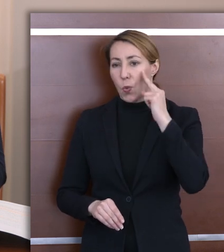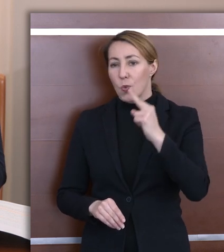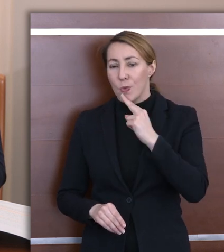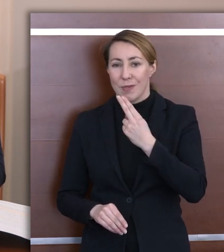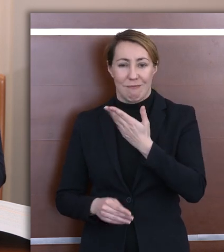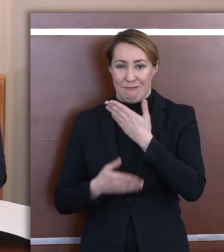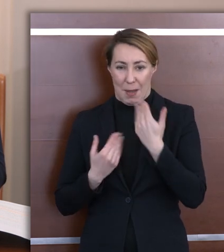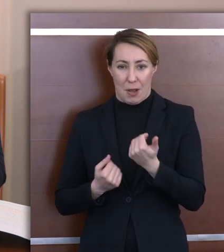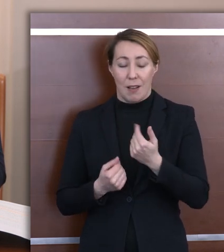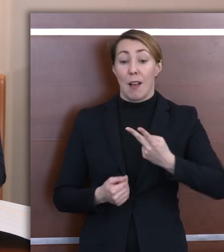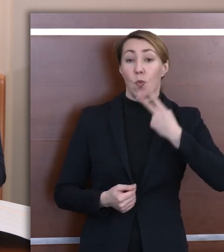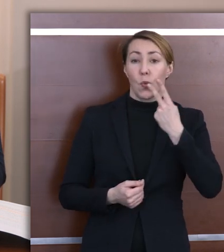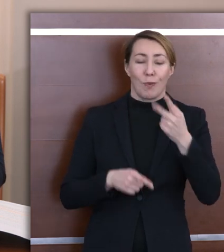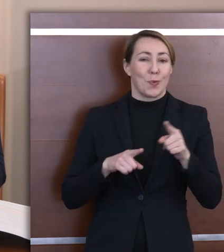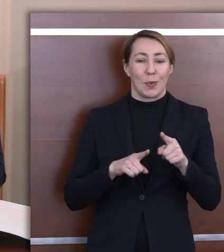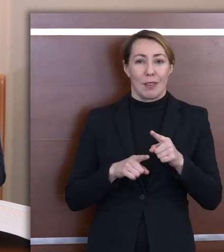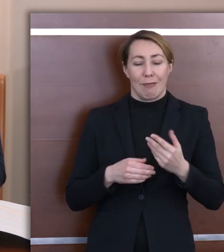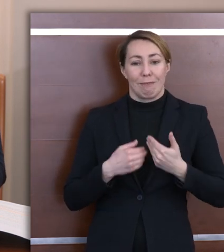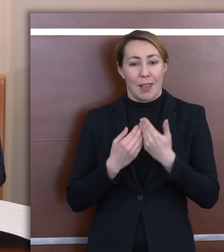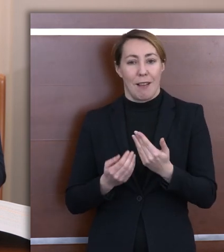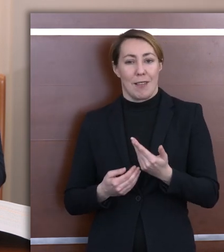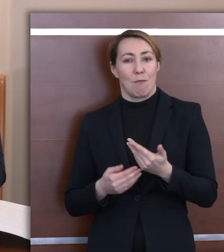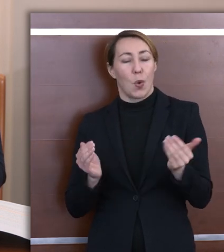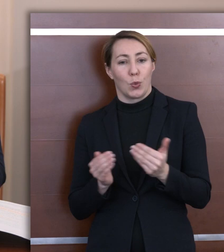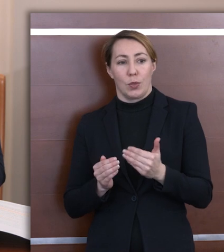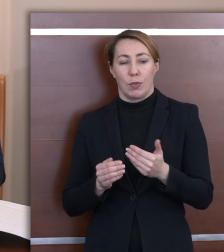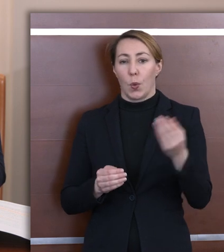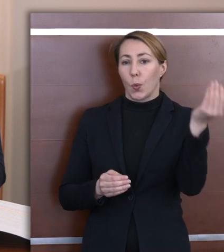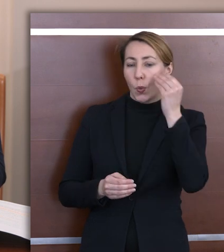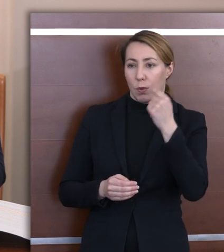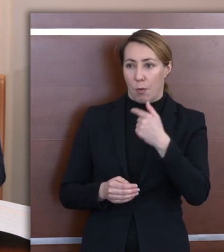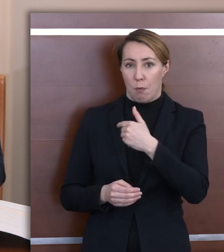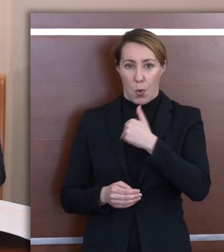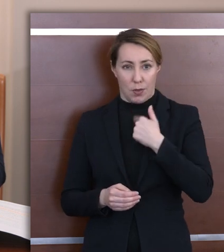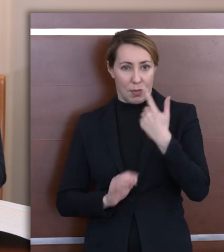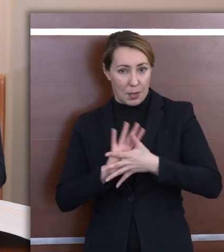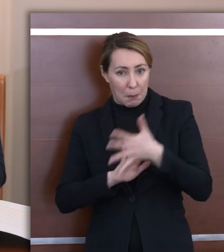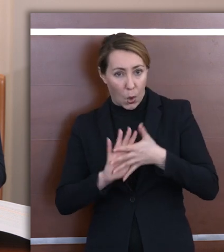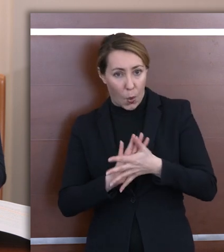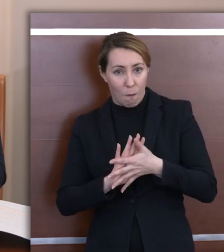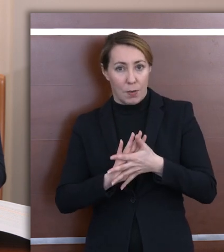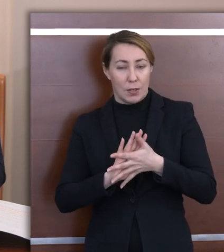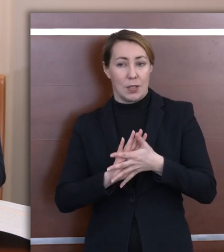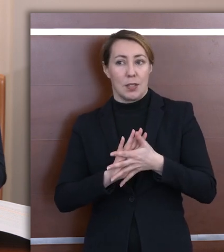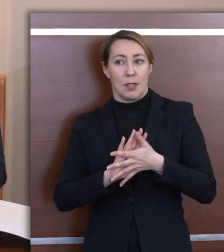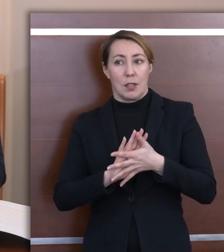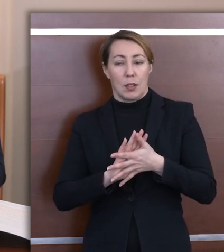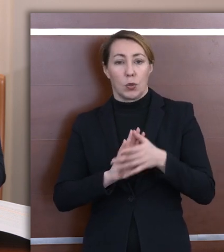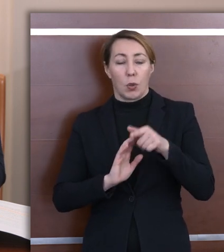Dwujęzyczne, czyli dające możliwość nauki polskiego języka migowego jako